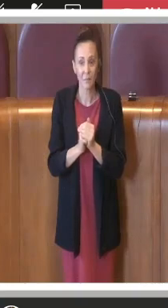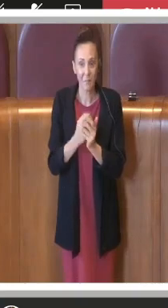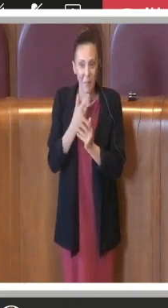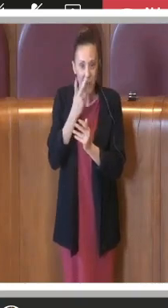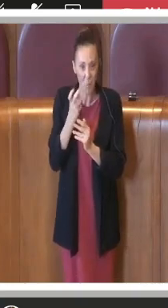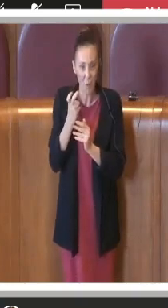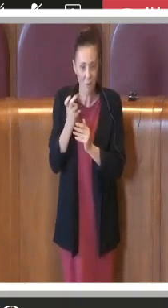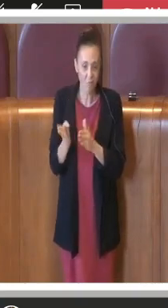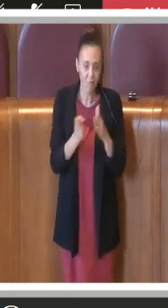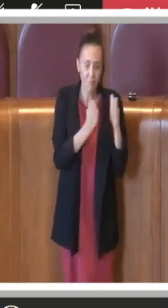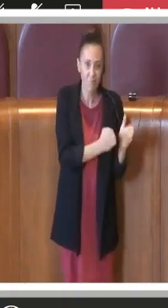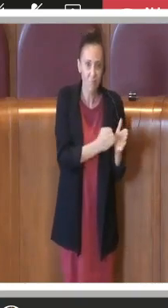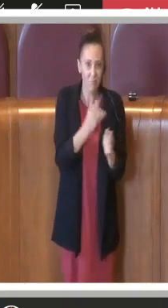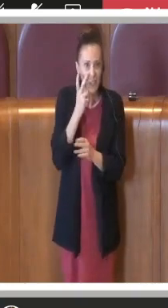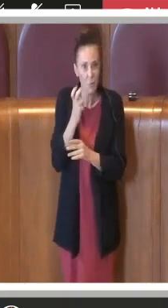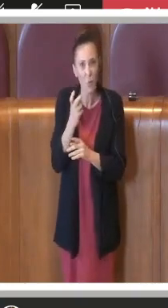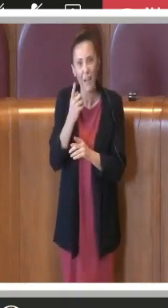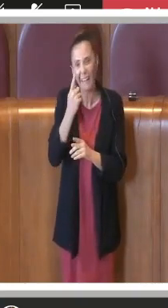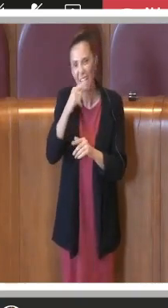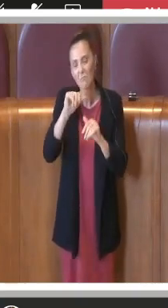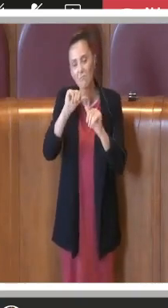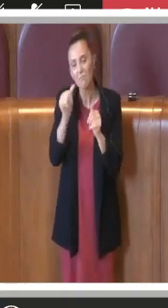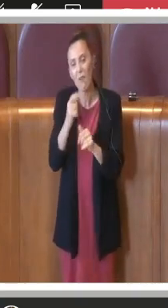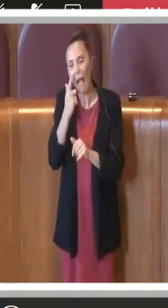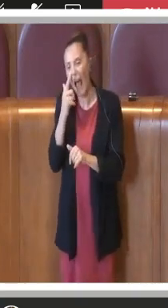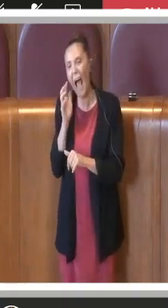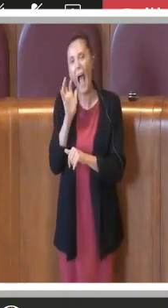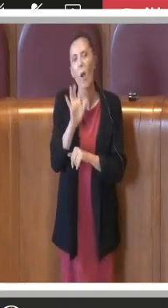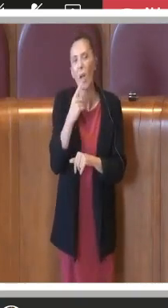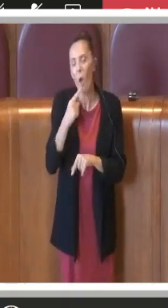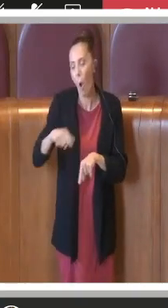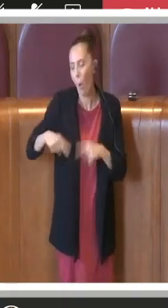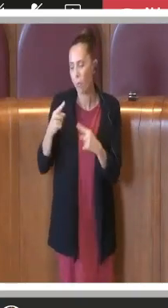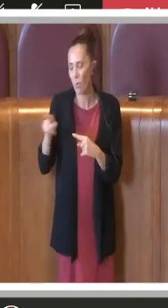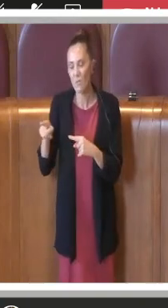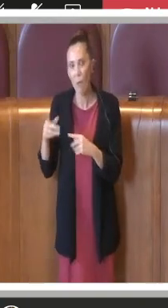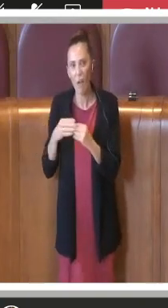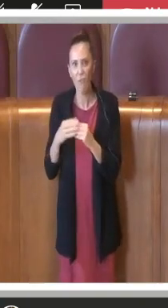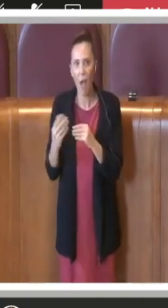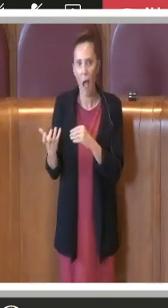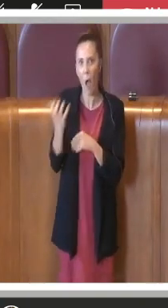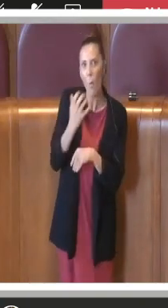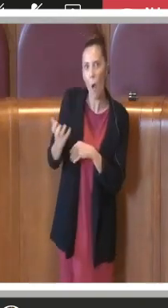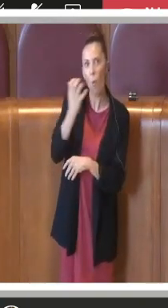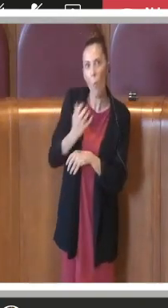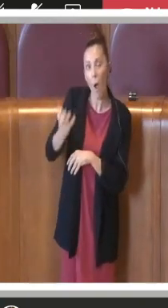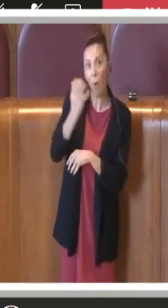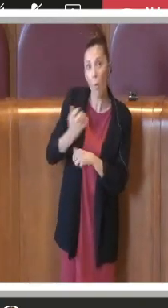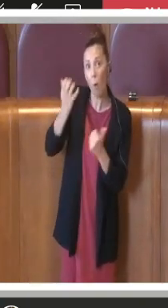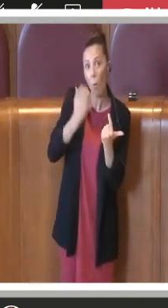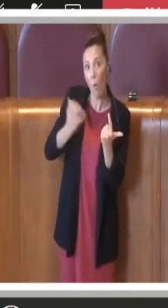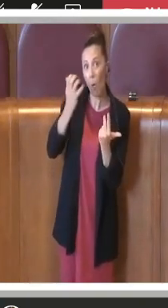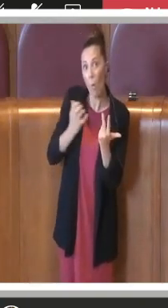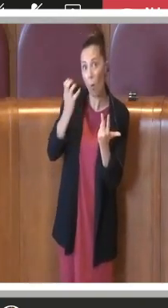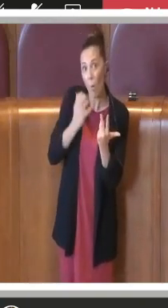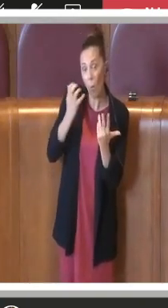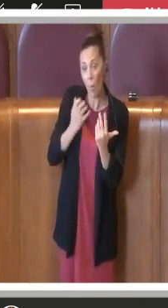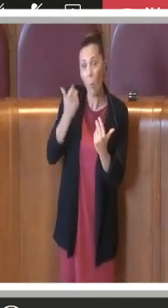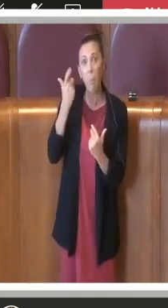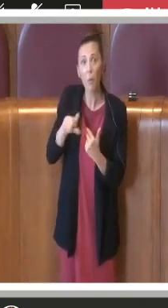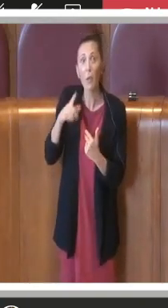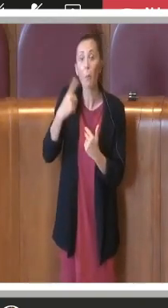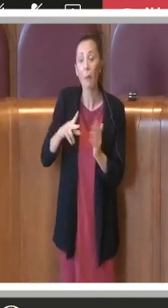sostanzialmente fatte da alcuni componenti delle opposizioni relativamente al fatto che poi noi non le abbiamo approvate queste